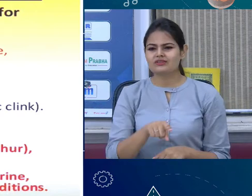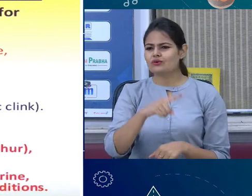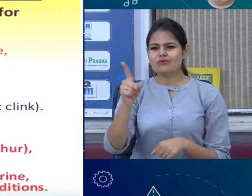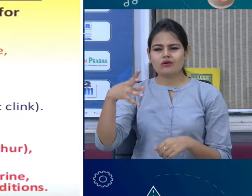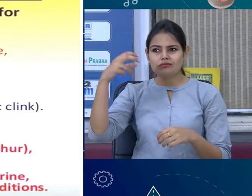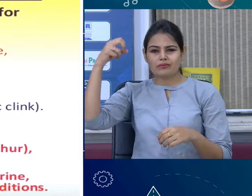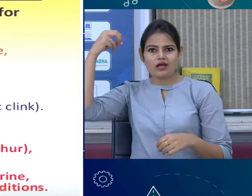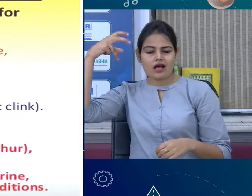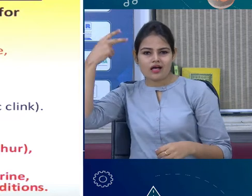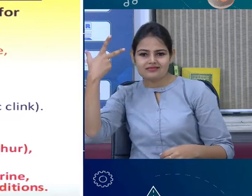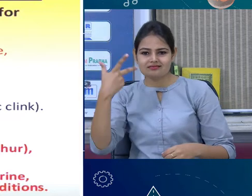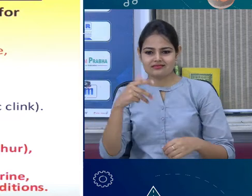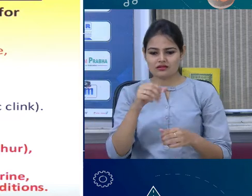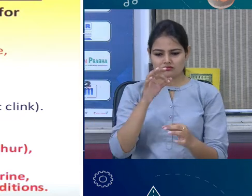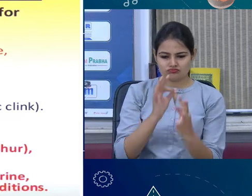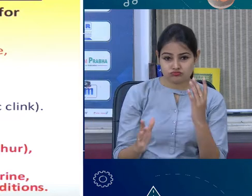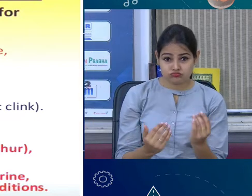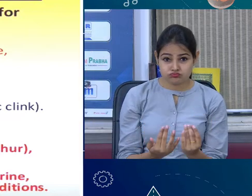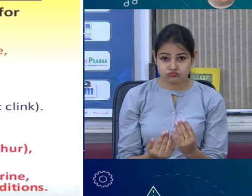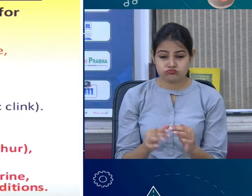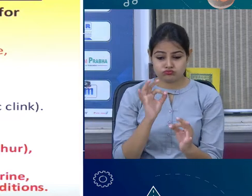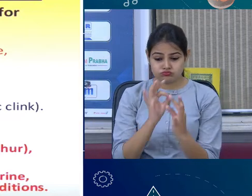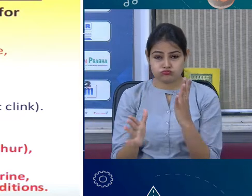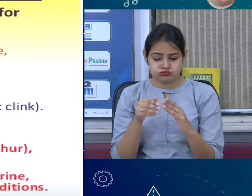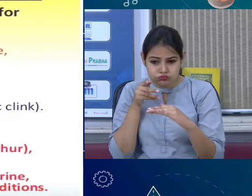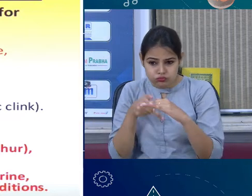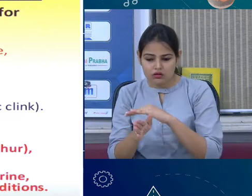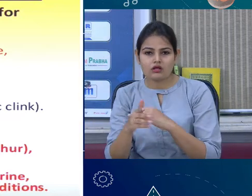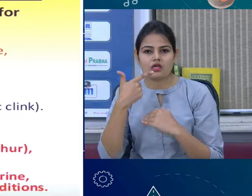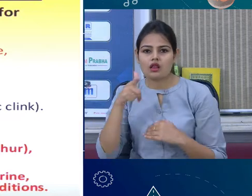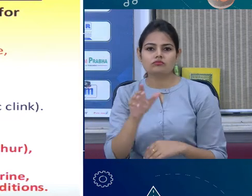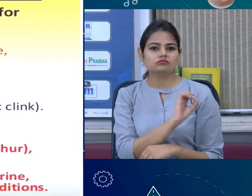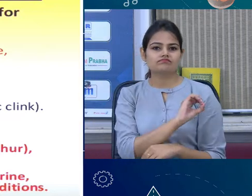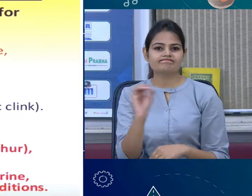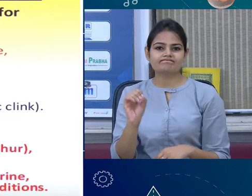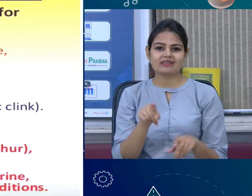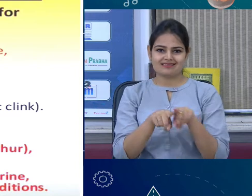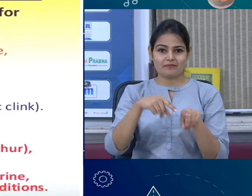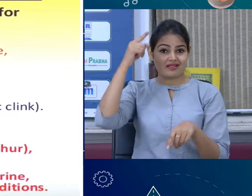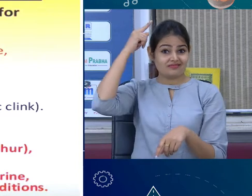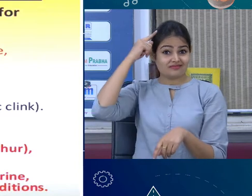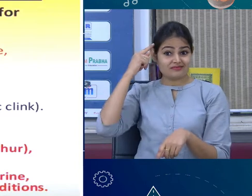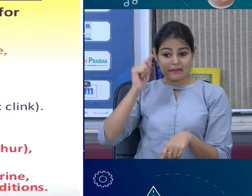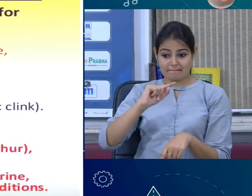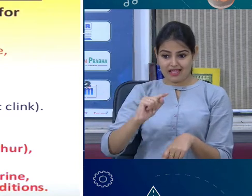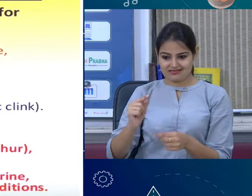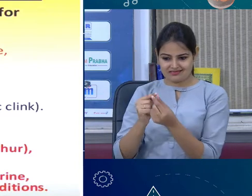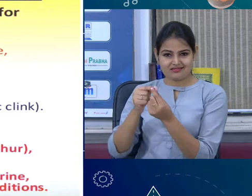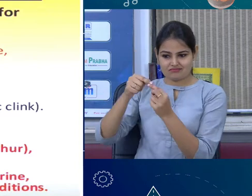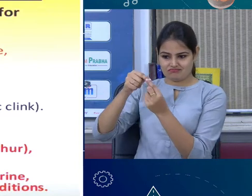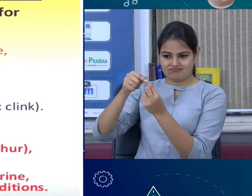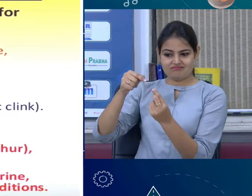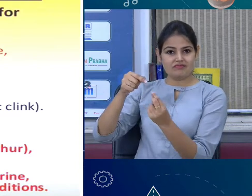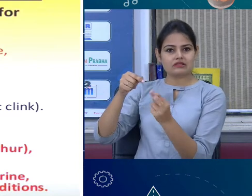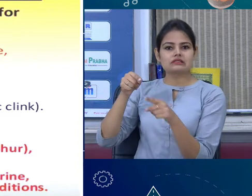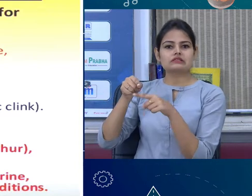heat and electricity except graphite what is graphite, what is graphite? is a graphite and it is a non-metal